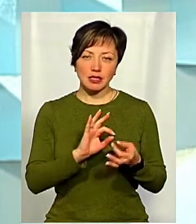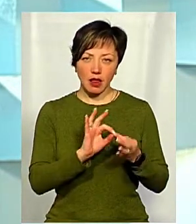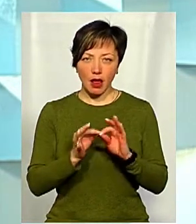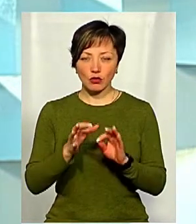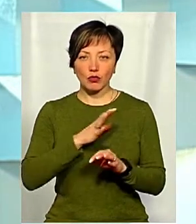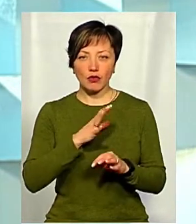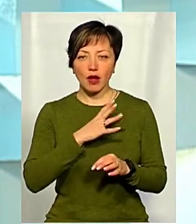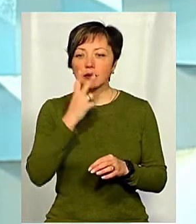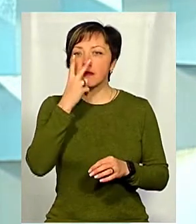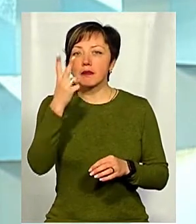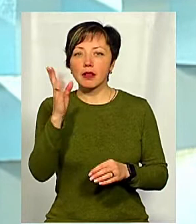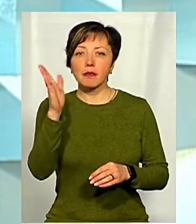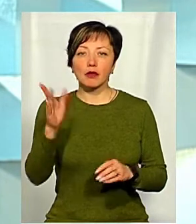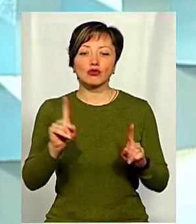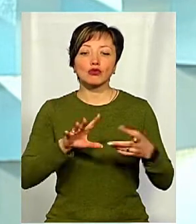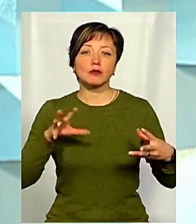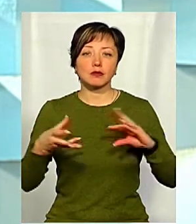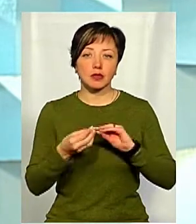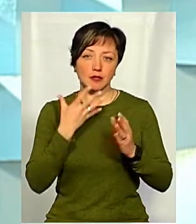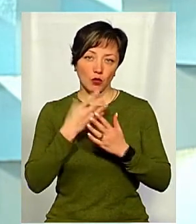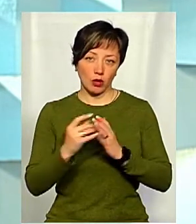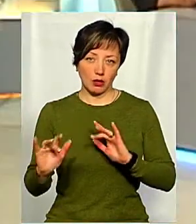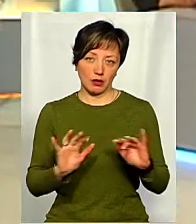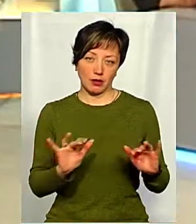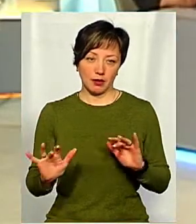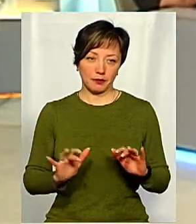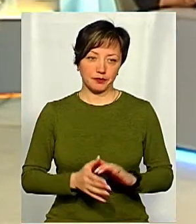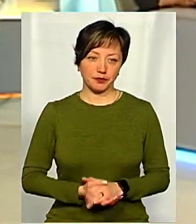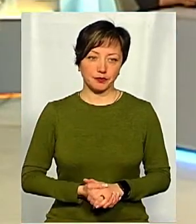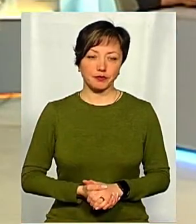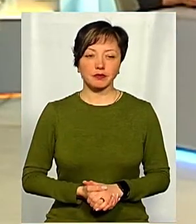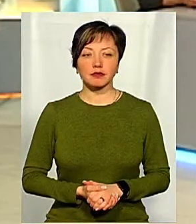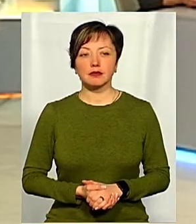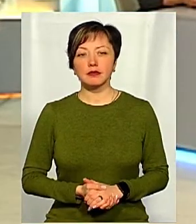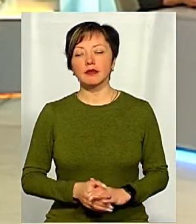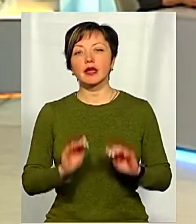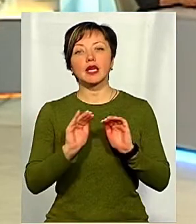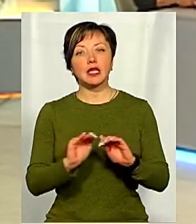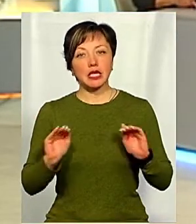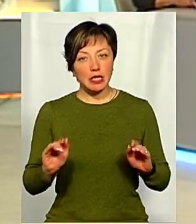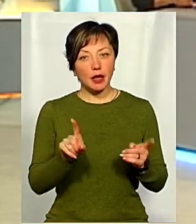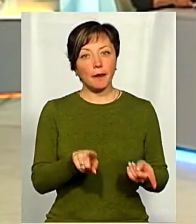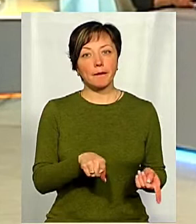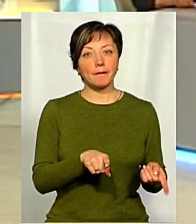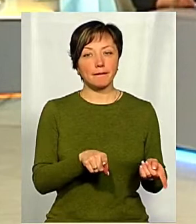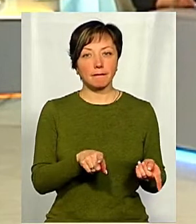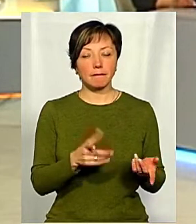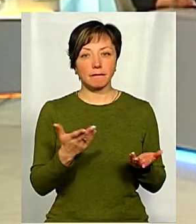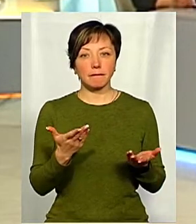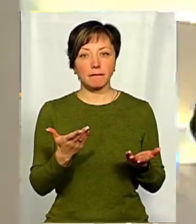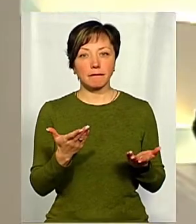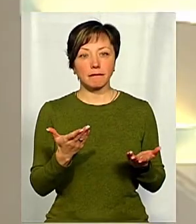складно буває передбачити взагалі наслідки своїх дій. Діти перейшли, напевно, шок.